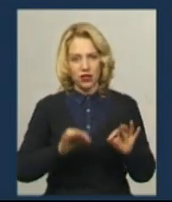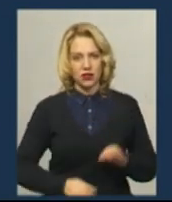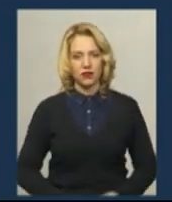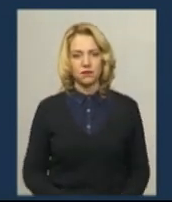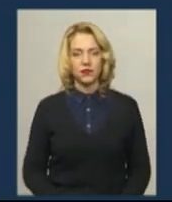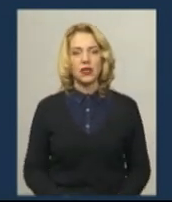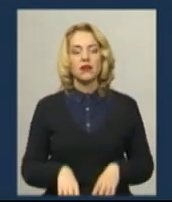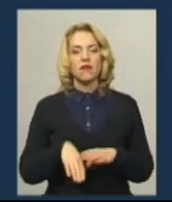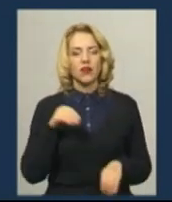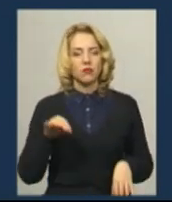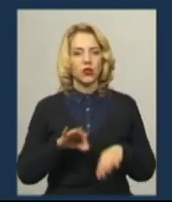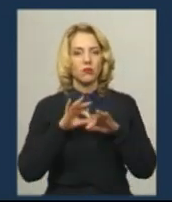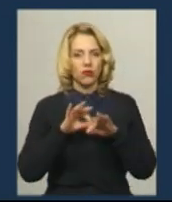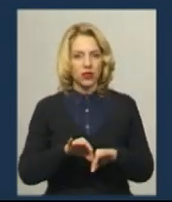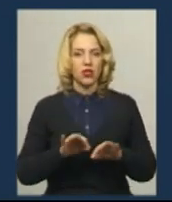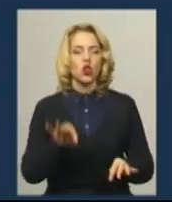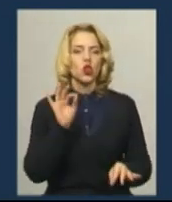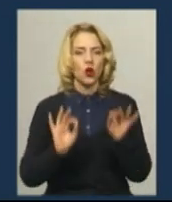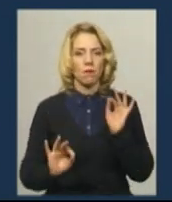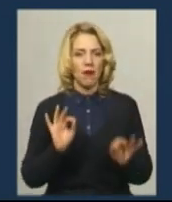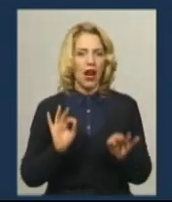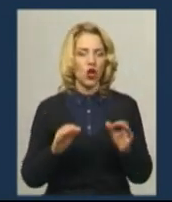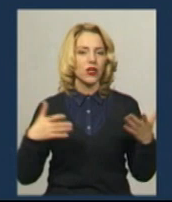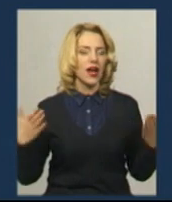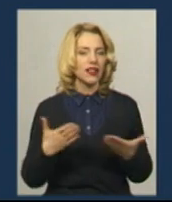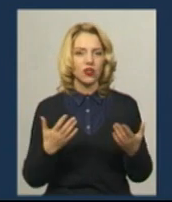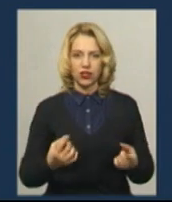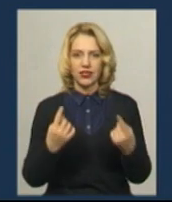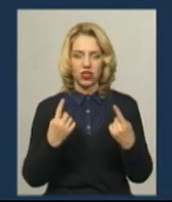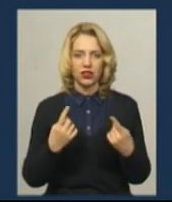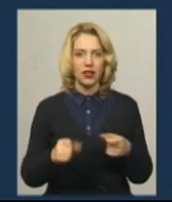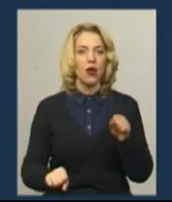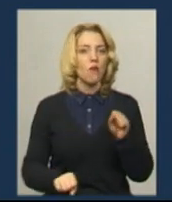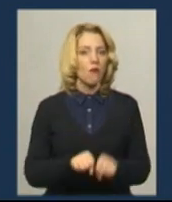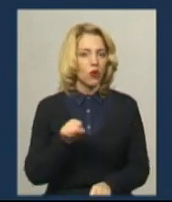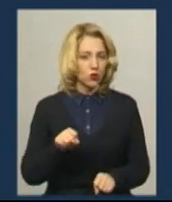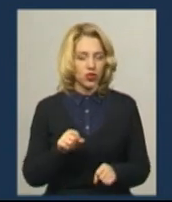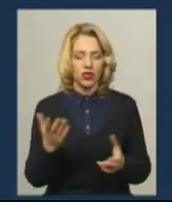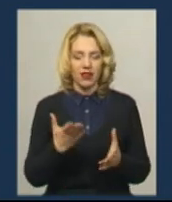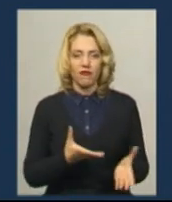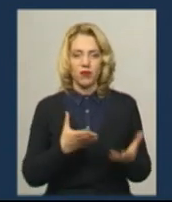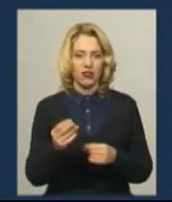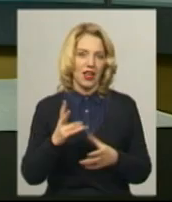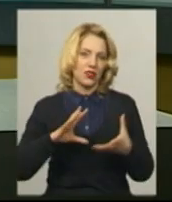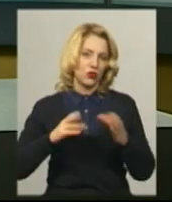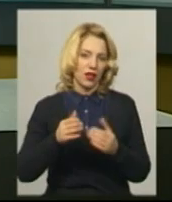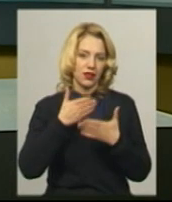Вибори пройшли нормально, якихось значних порушень, які були повинені, результати немає.